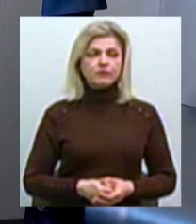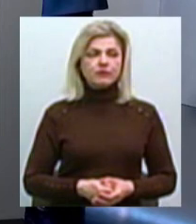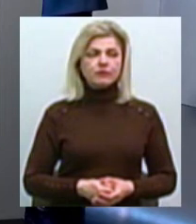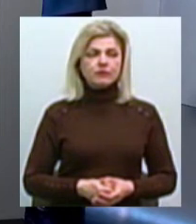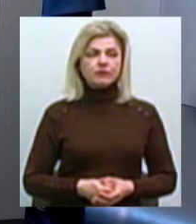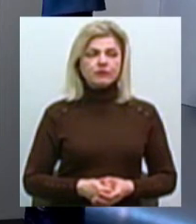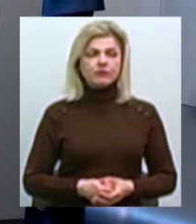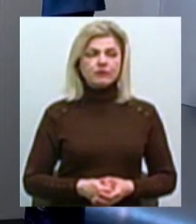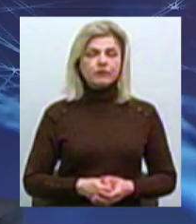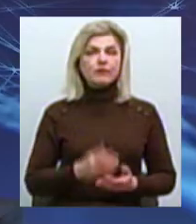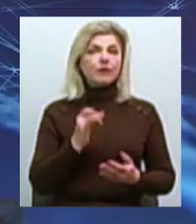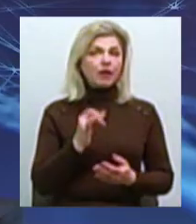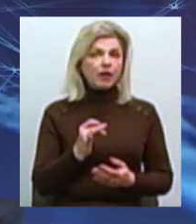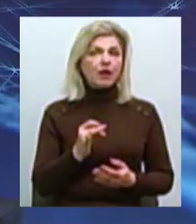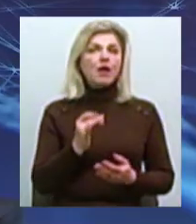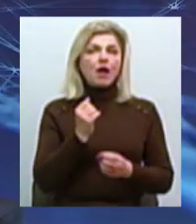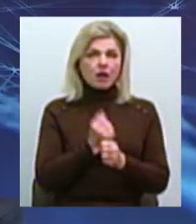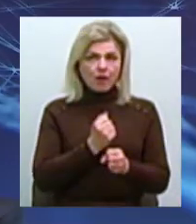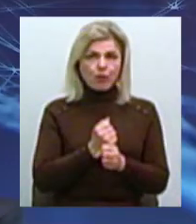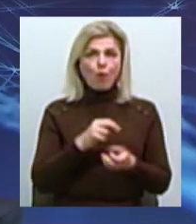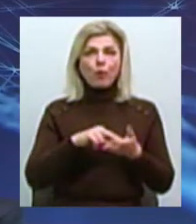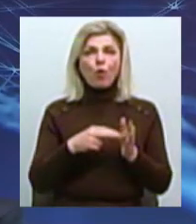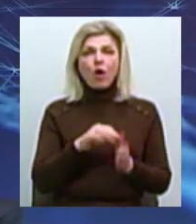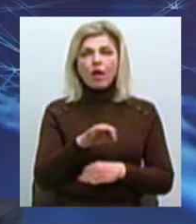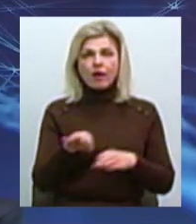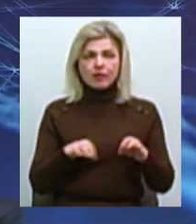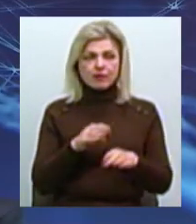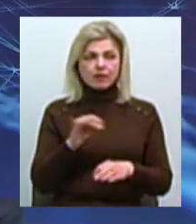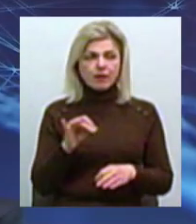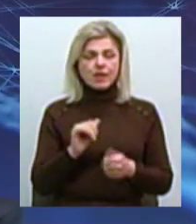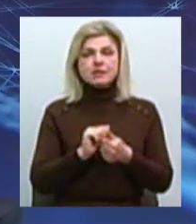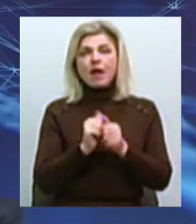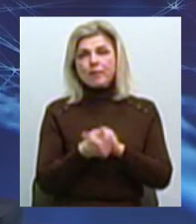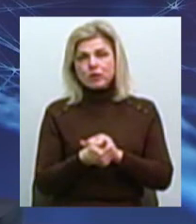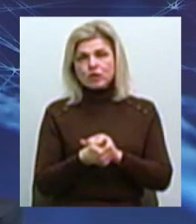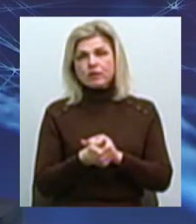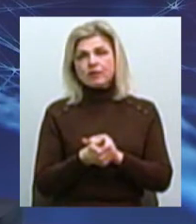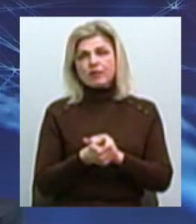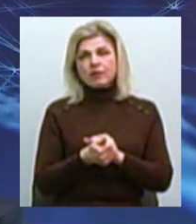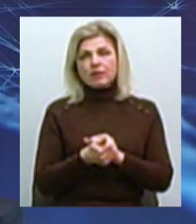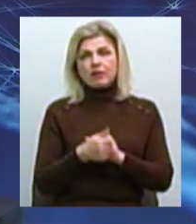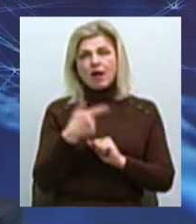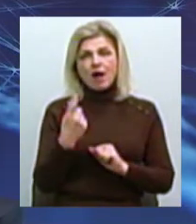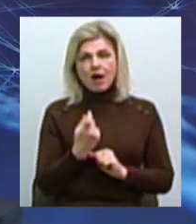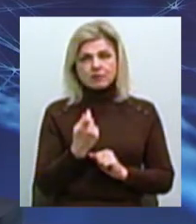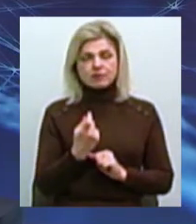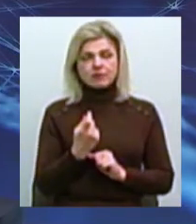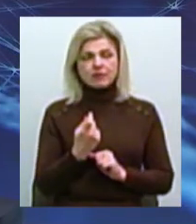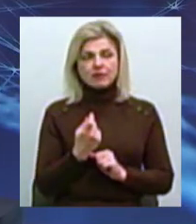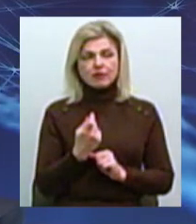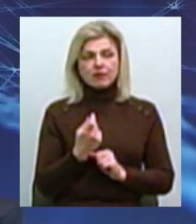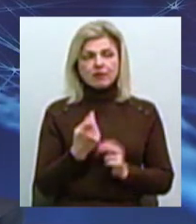наших котельнах І паралельно розроблюються проєкти заміщення потреб